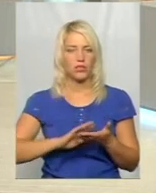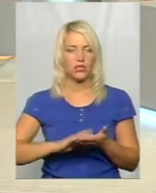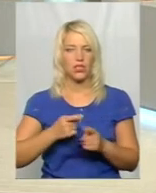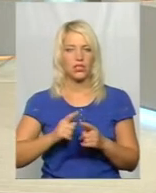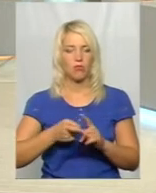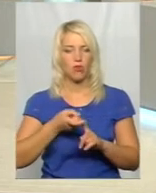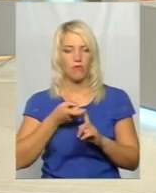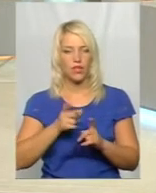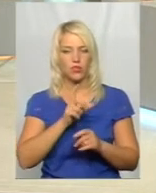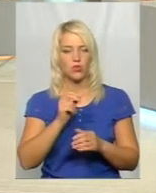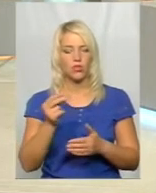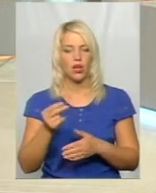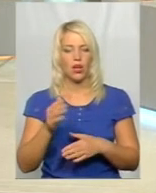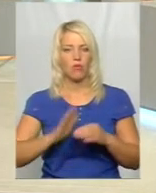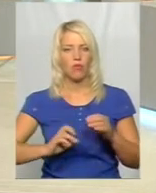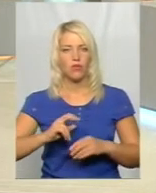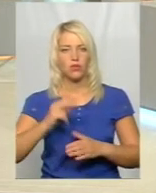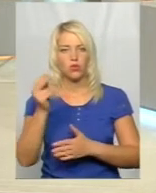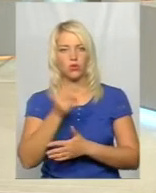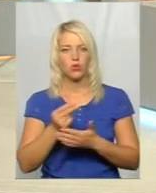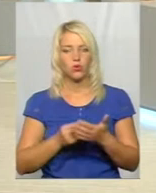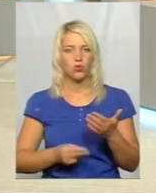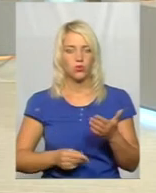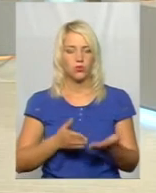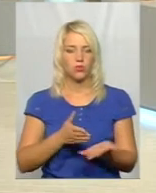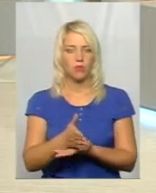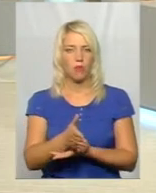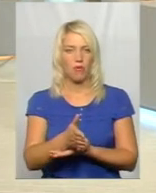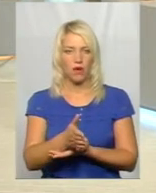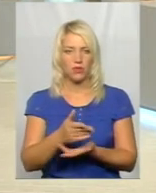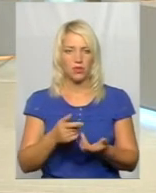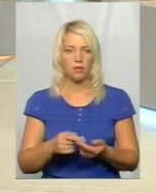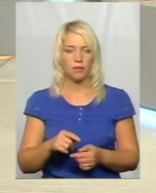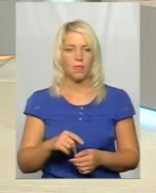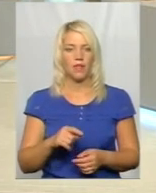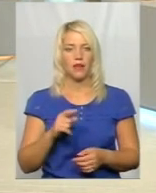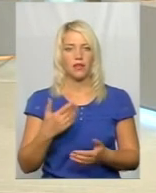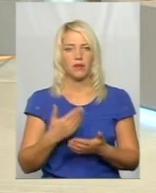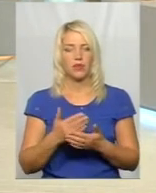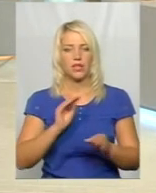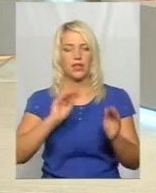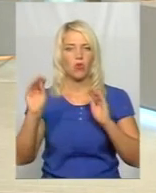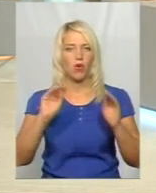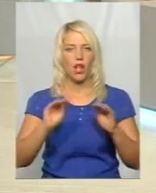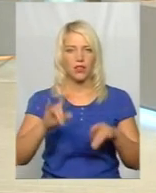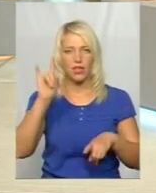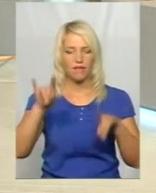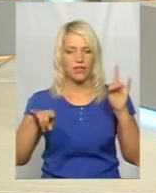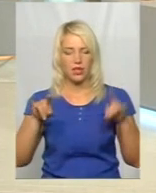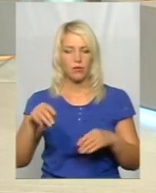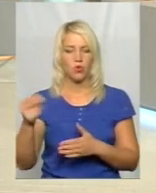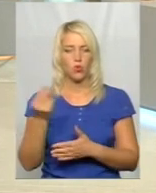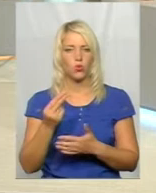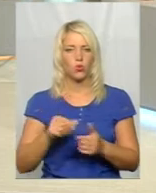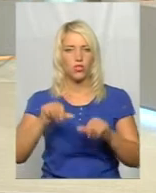'язано з професією художнього спрямування. Тобто, декоратори, вітрин, художники-оформлювачі. Теж